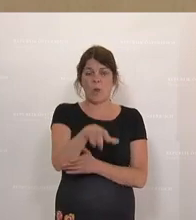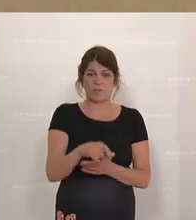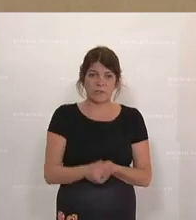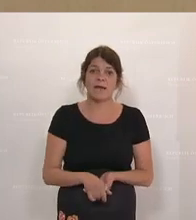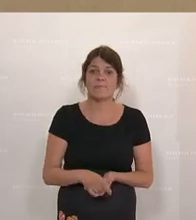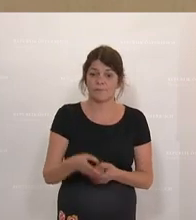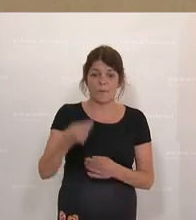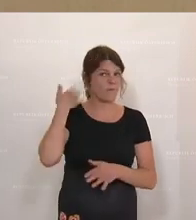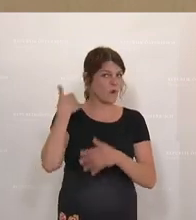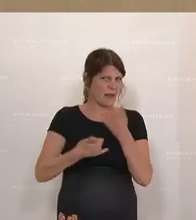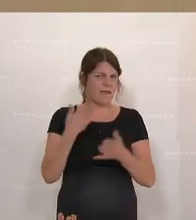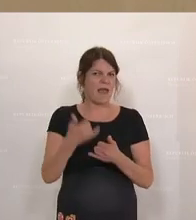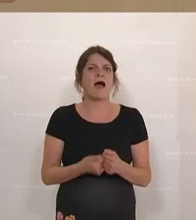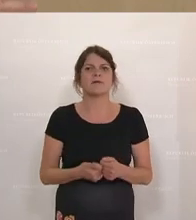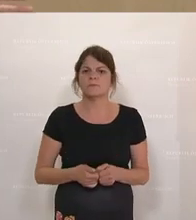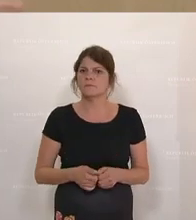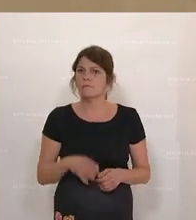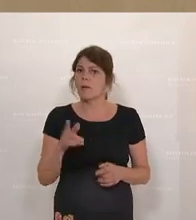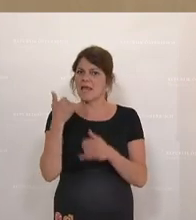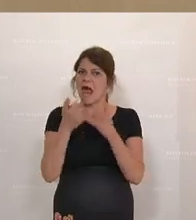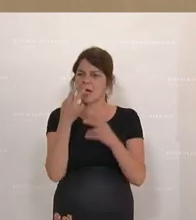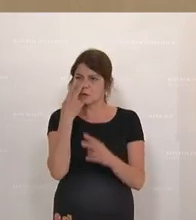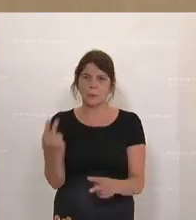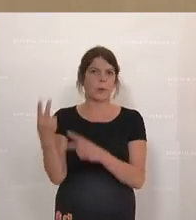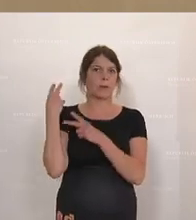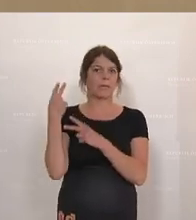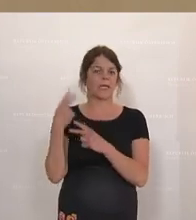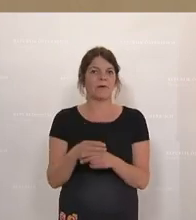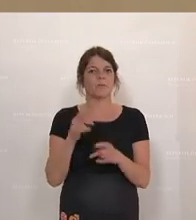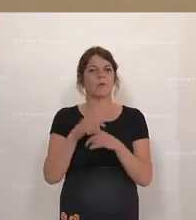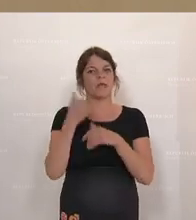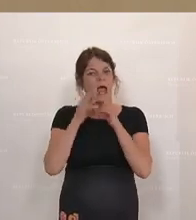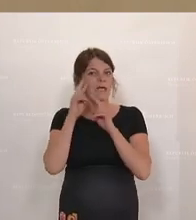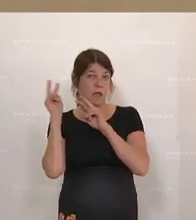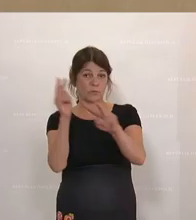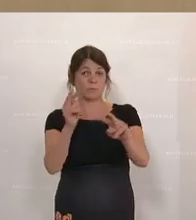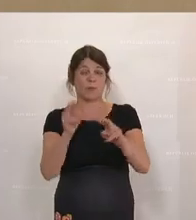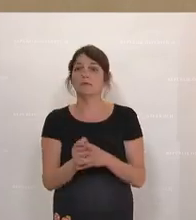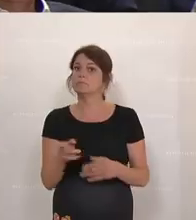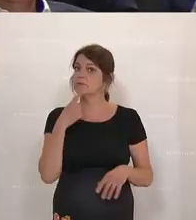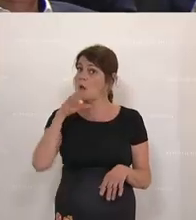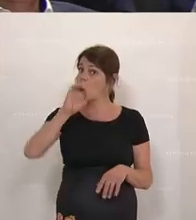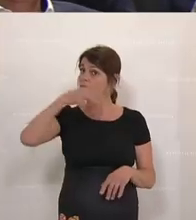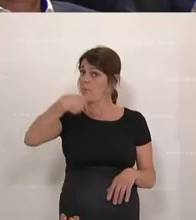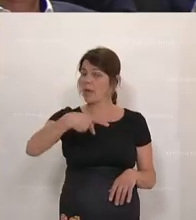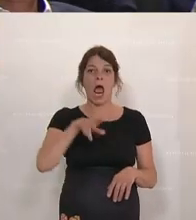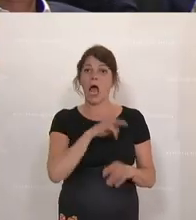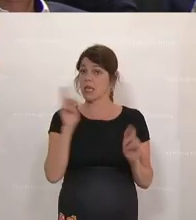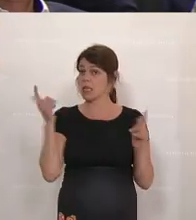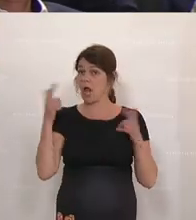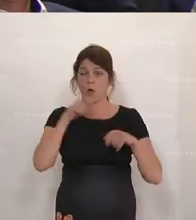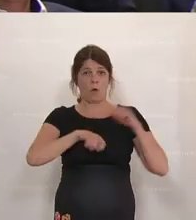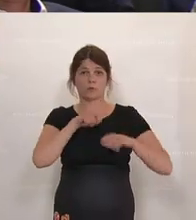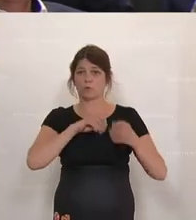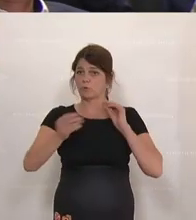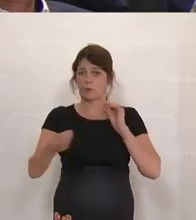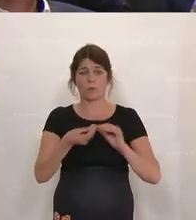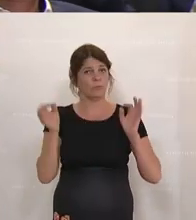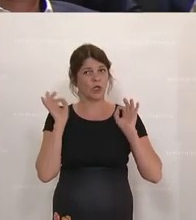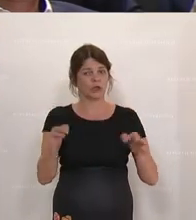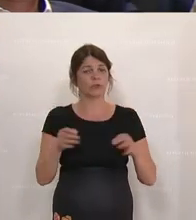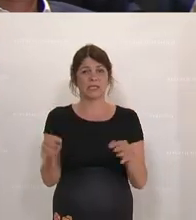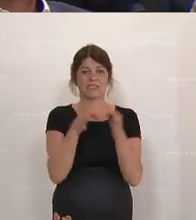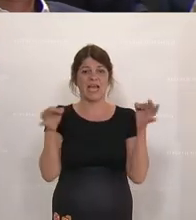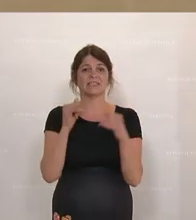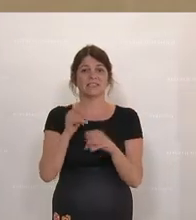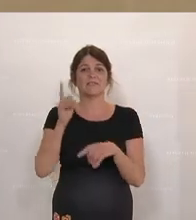des letzten Jahres, also beim Jahresrückblick und beim Jahresausblick, er hat ja gesagt, die ÖVP hat kein Korruptionsproblem. Das stimmt, der Satz ist